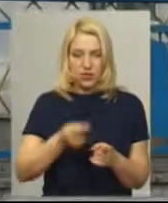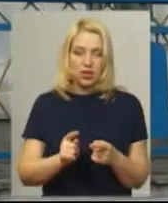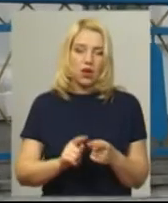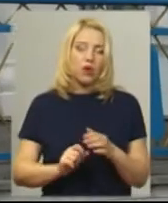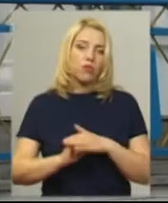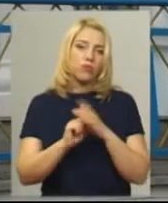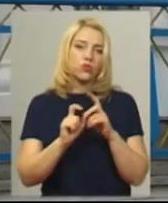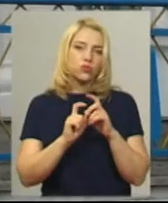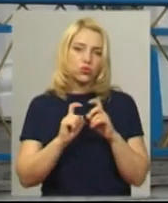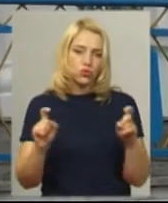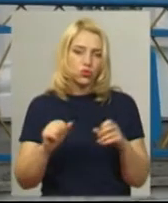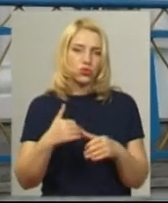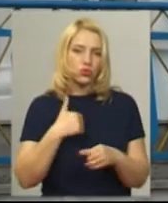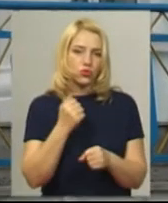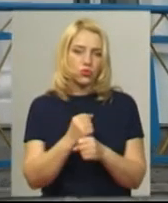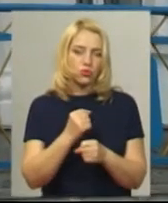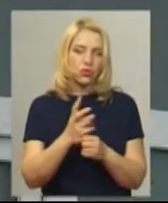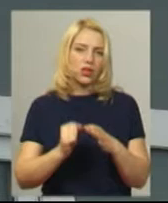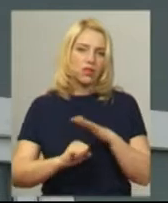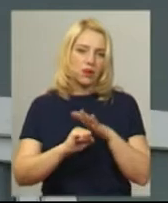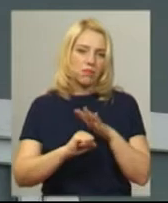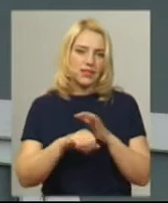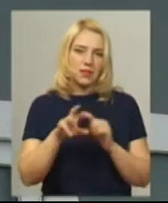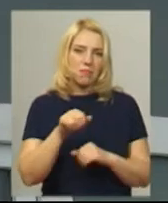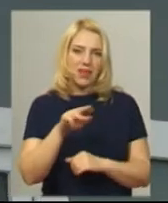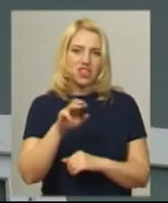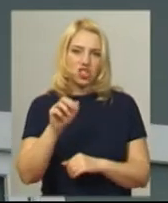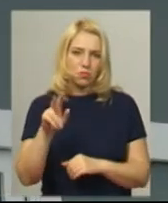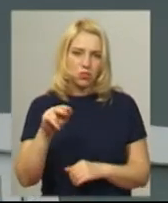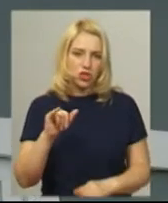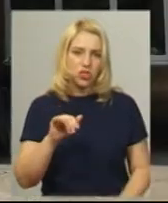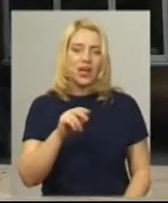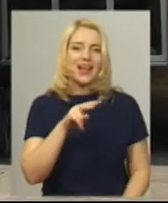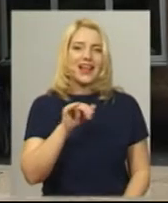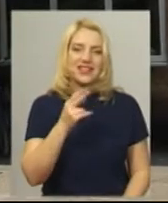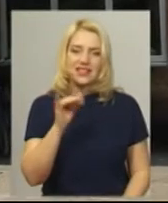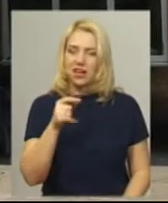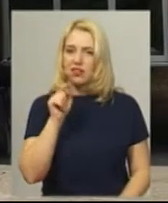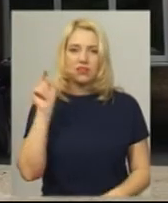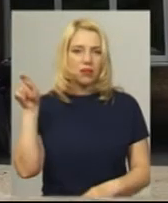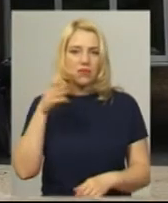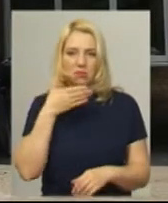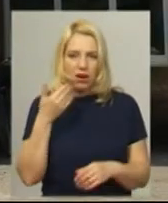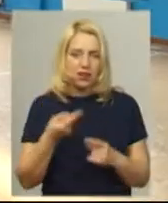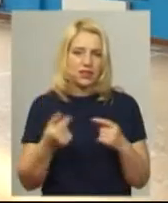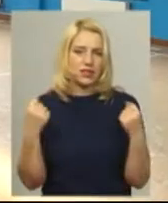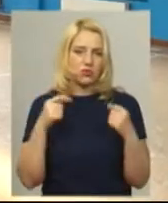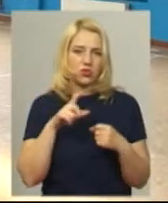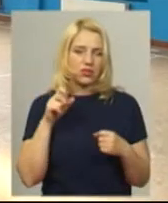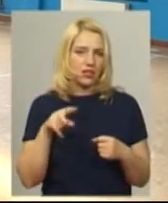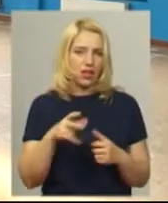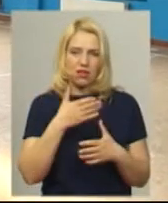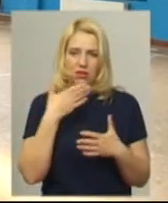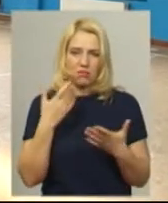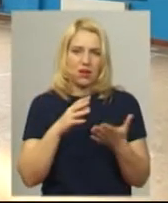на базі Меджибіського ліцею. Закат менший від Требуховецької школи, потрібен ремонт, немає спортивного залу. В Требухівцях просторі класи, спортзал, велика